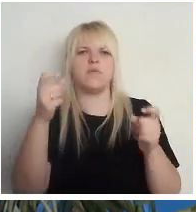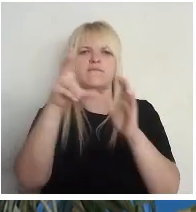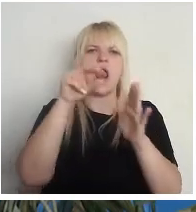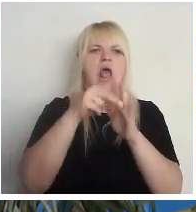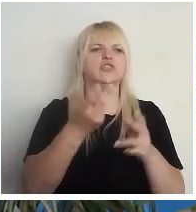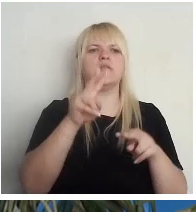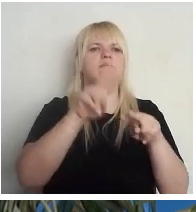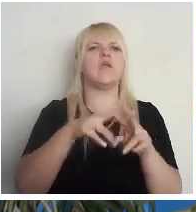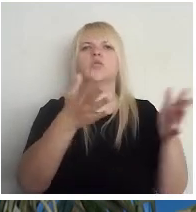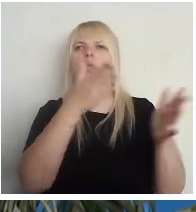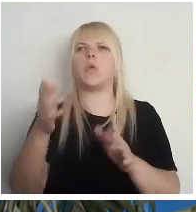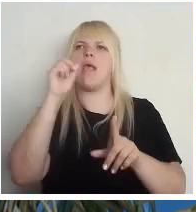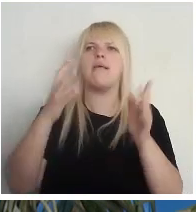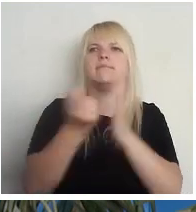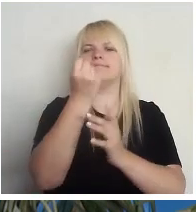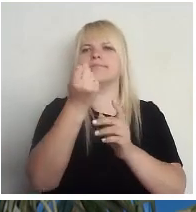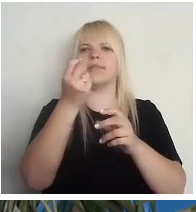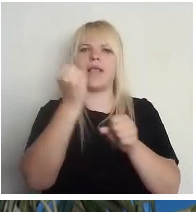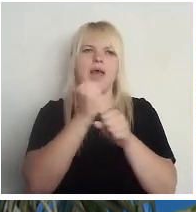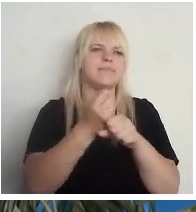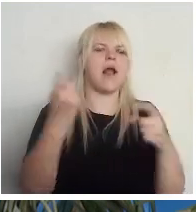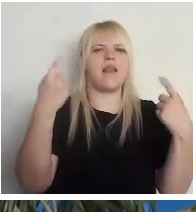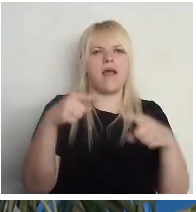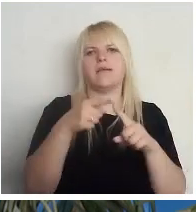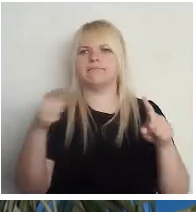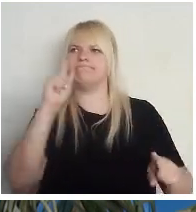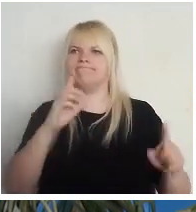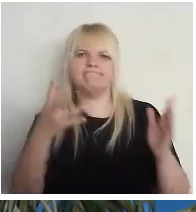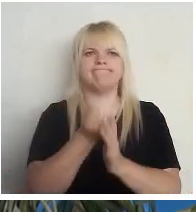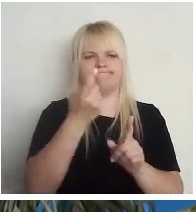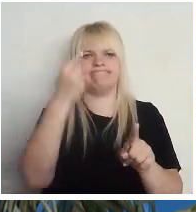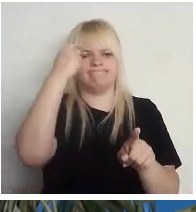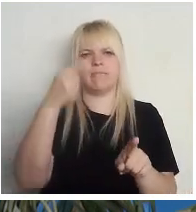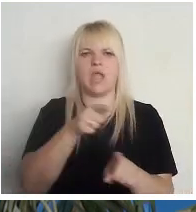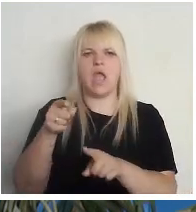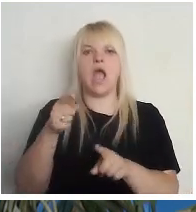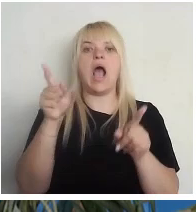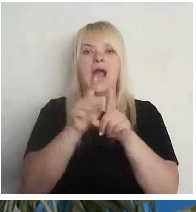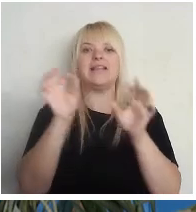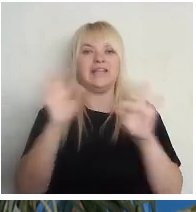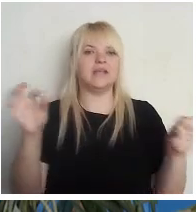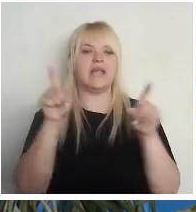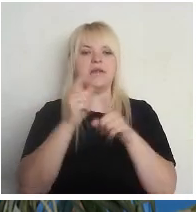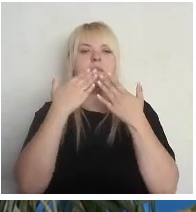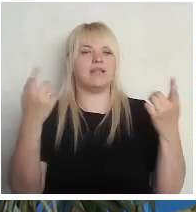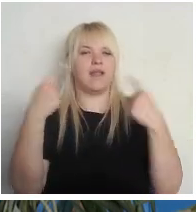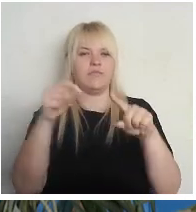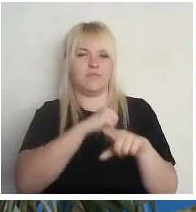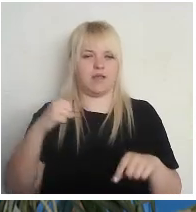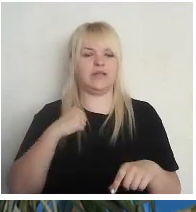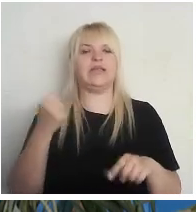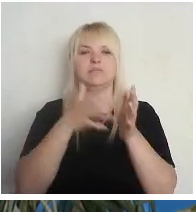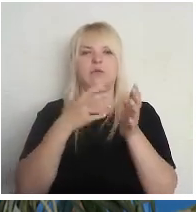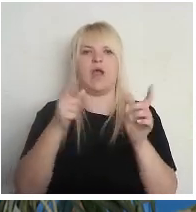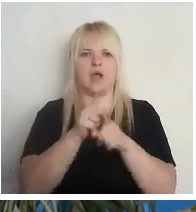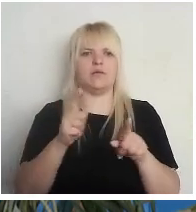tās vietas darbalaiki. Tas, kas man liekas, kas ir lieliski, un ko es aizvienu vairāk arī pati izmantoju, esot tāda supermobila,